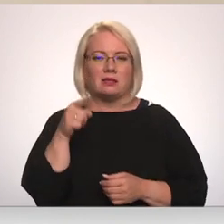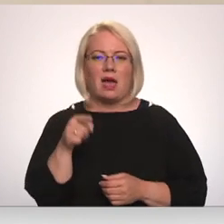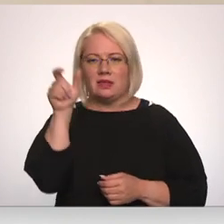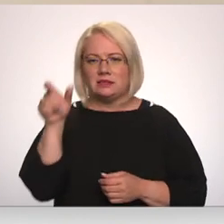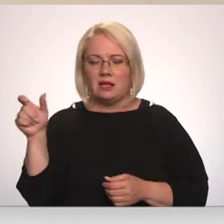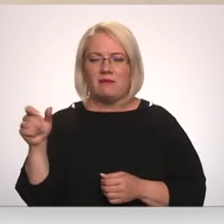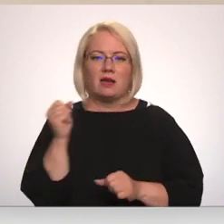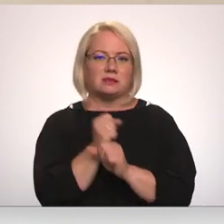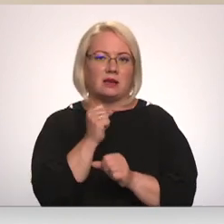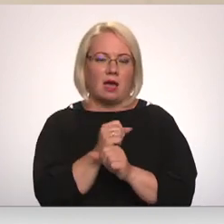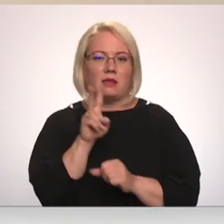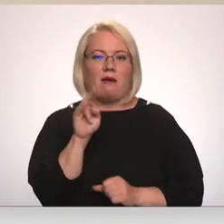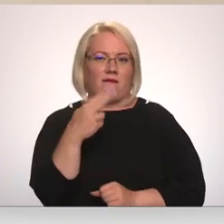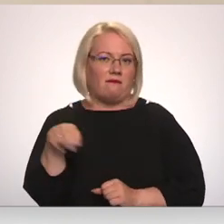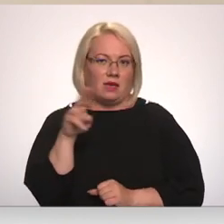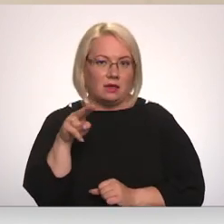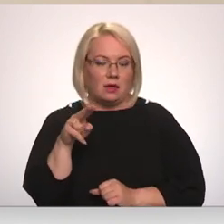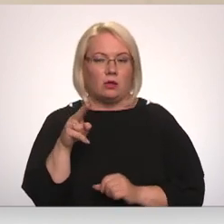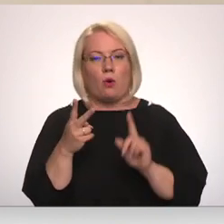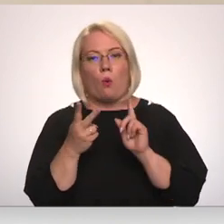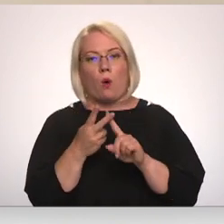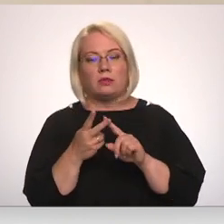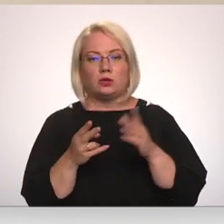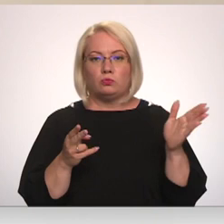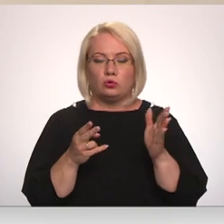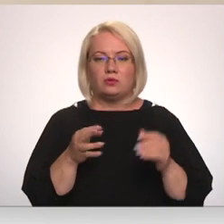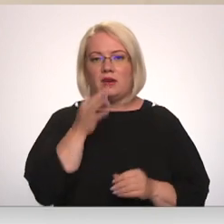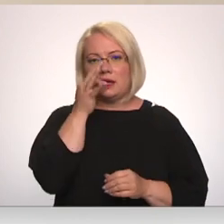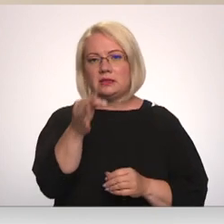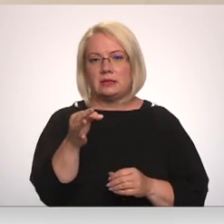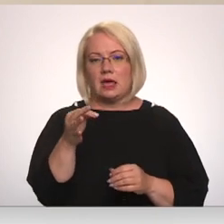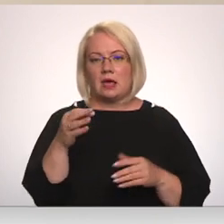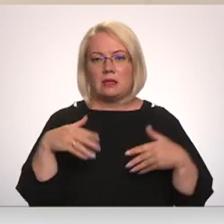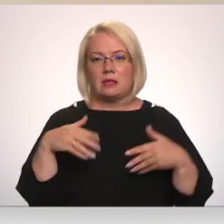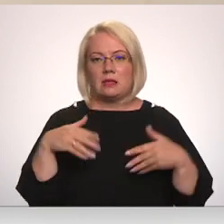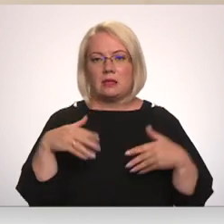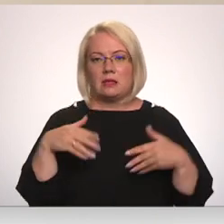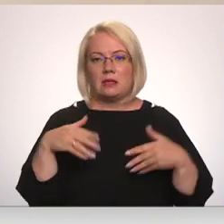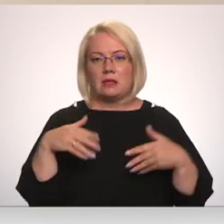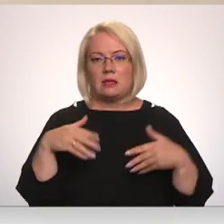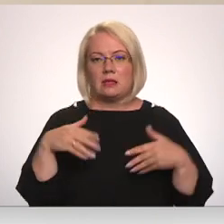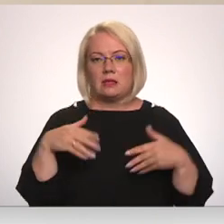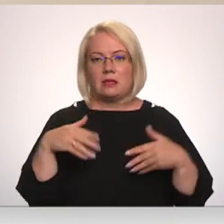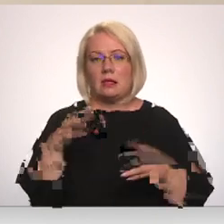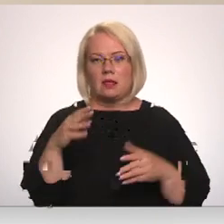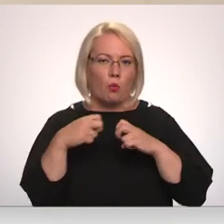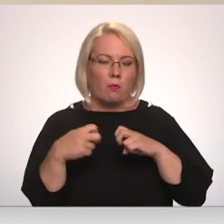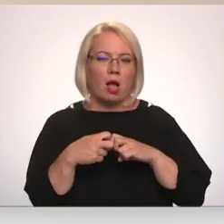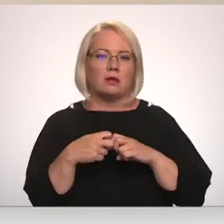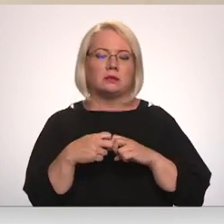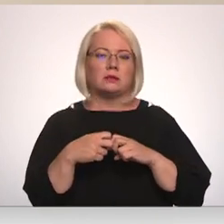cilvēki ir strādāju šādā cilvēki. No orts puses var paust gandarījumu, ka šis